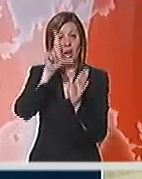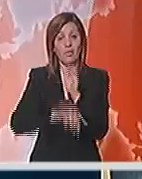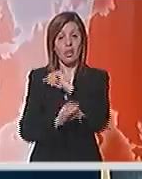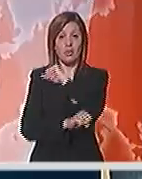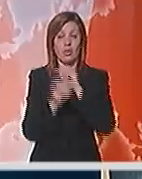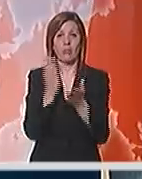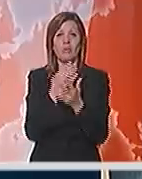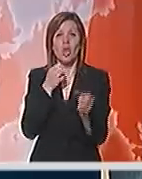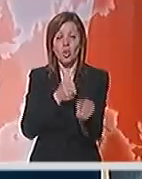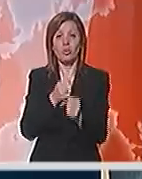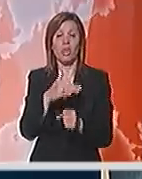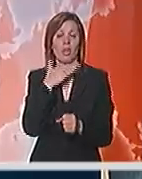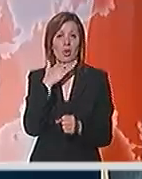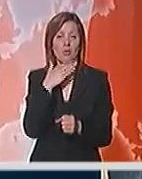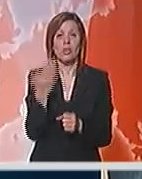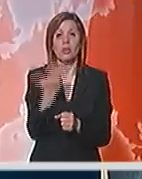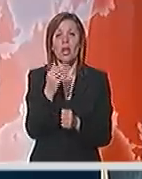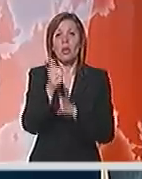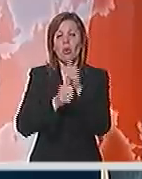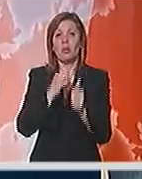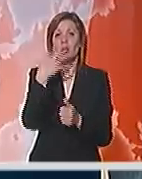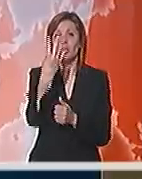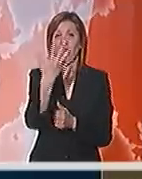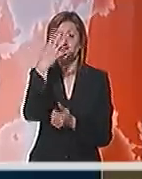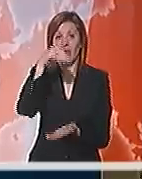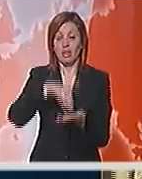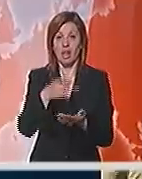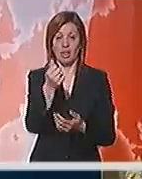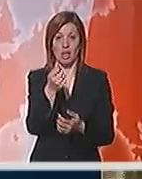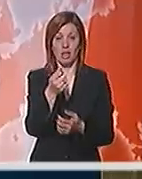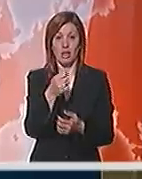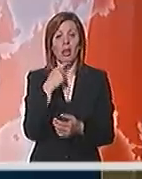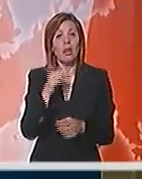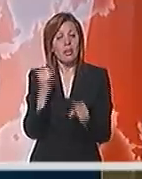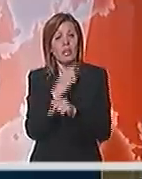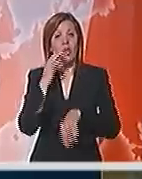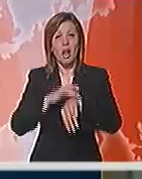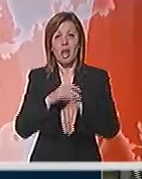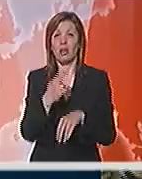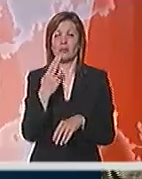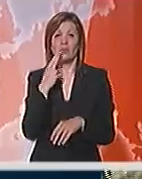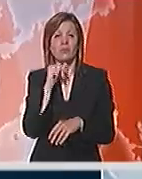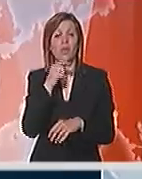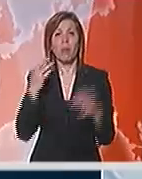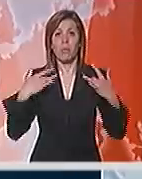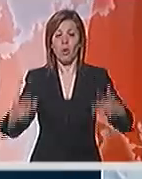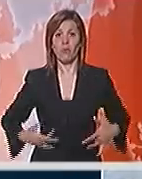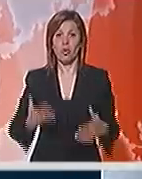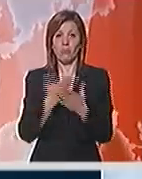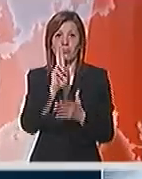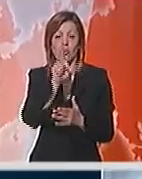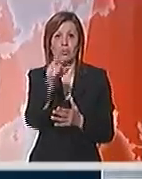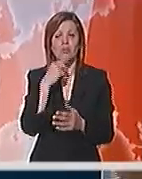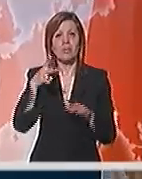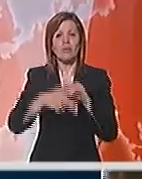studiranje bit će na Rudarsko-Geološkom, gde godina košta 45 hiljada dinara. Inače, lekari, sudije i profesori moći će da budu i oni koji